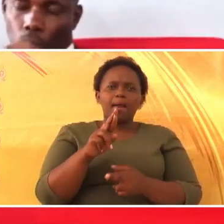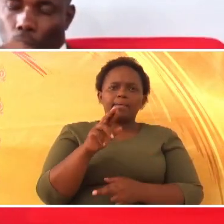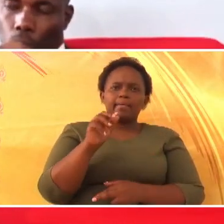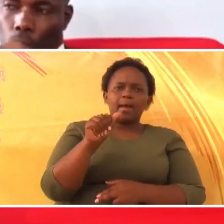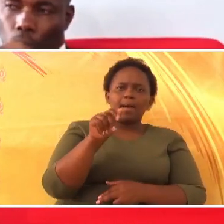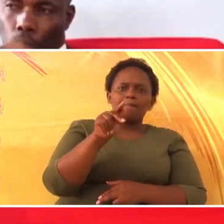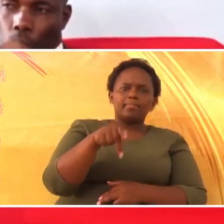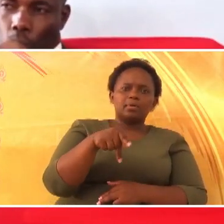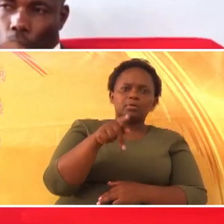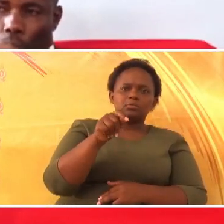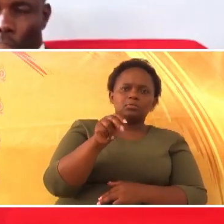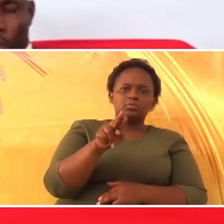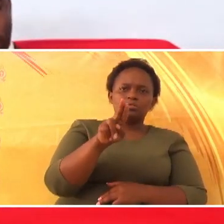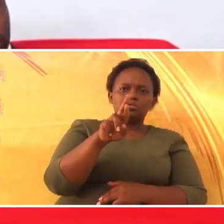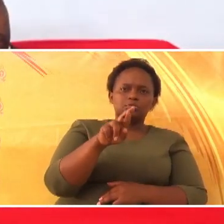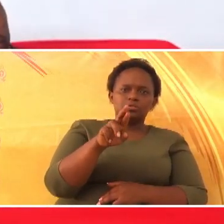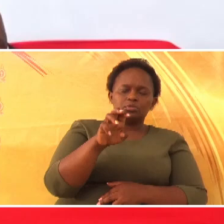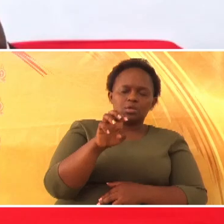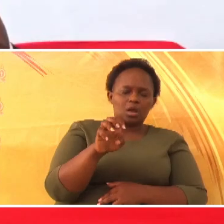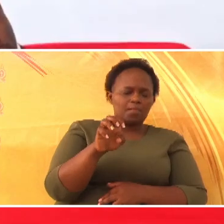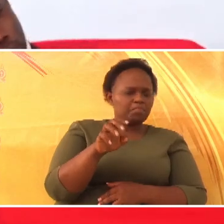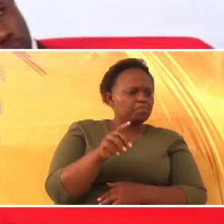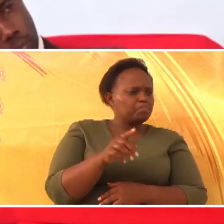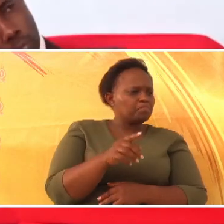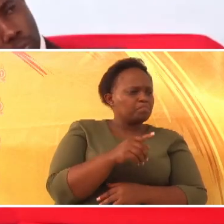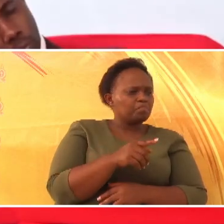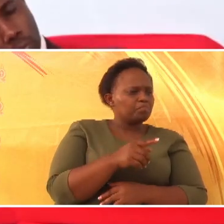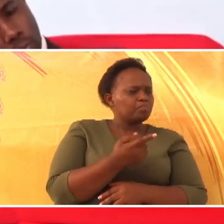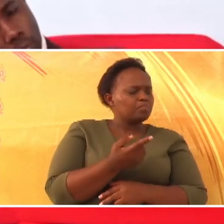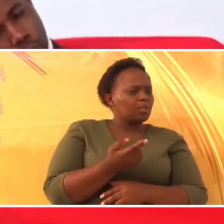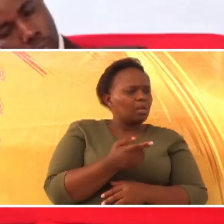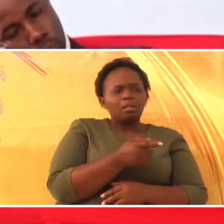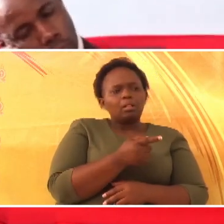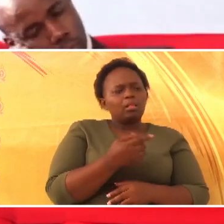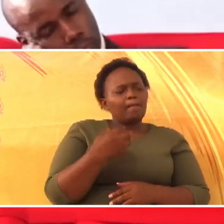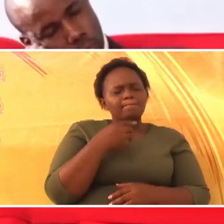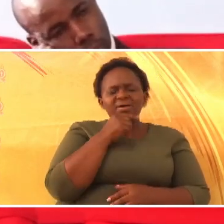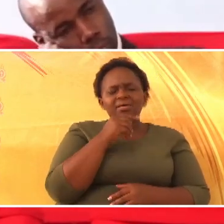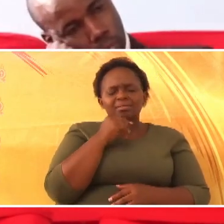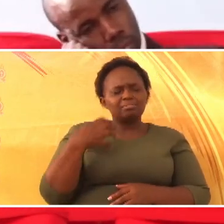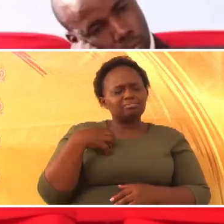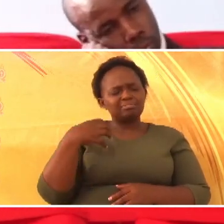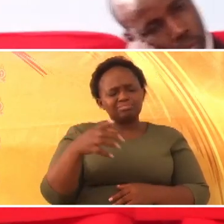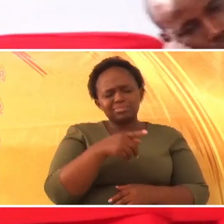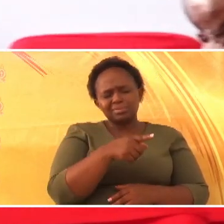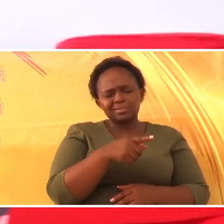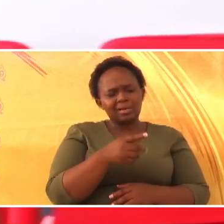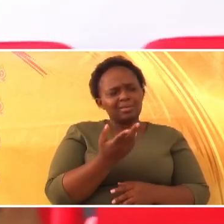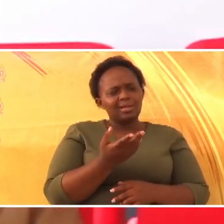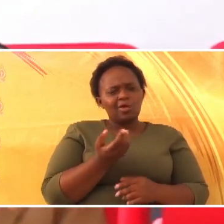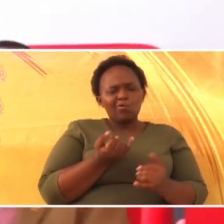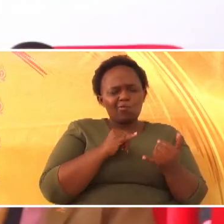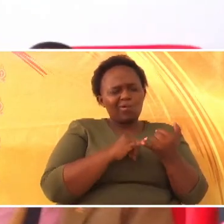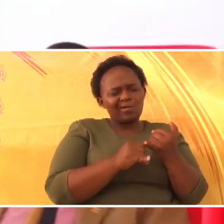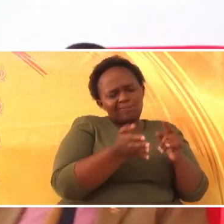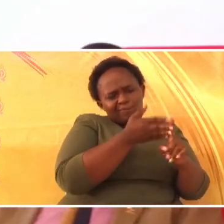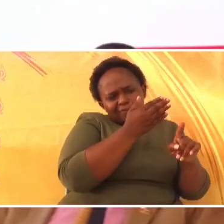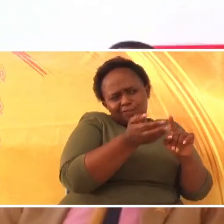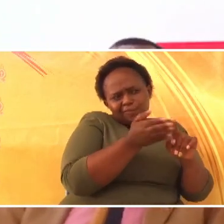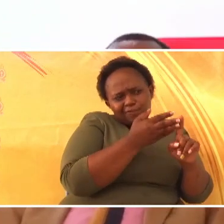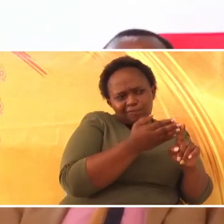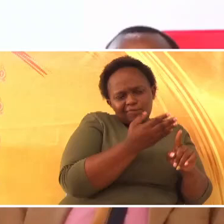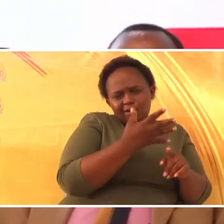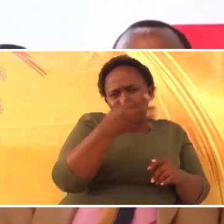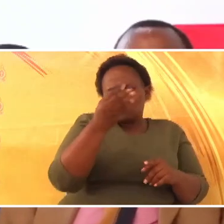kuja, yeye, alikuwa meambiwa na mke wake waeda kanisani, ya kakataa. Na alikuwa, anajua mke